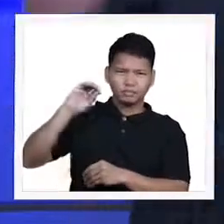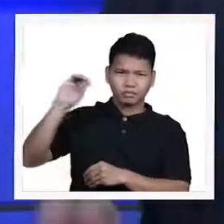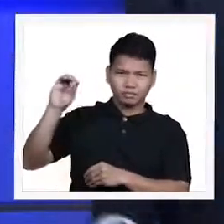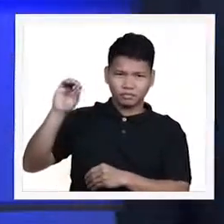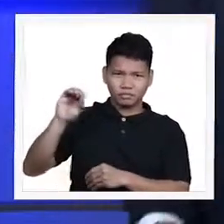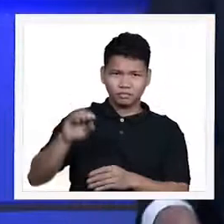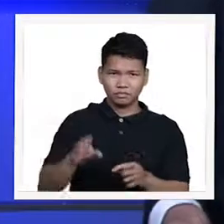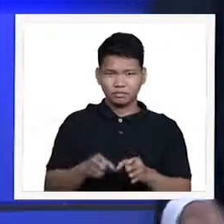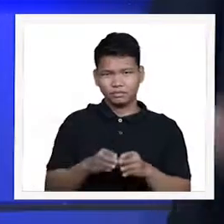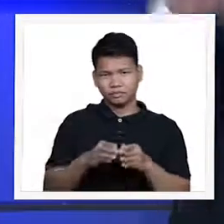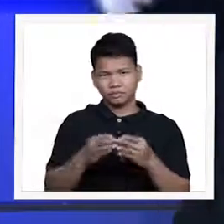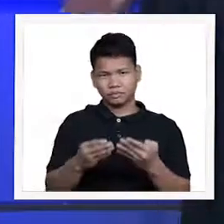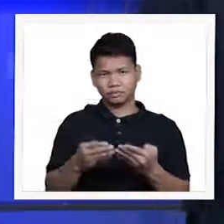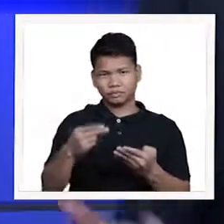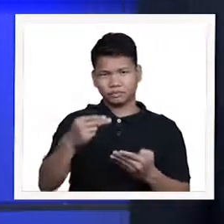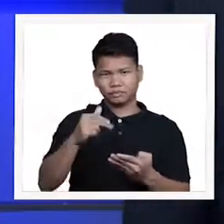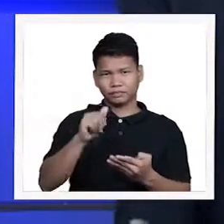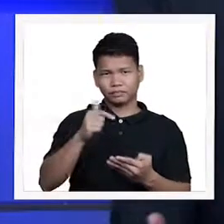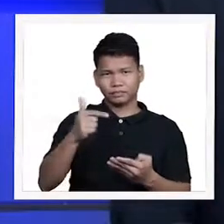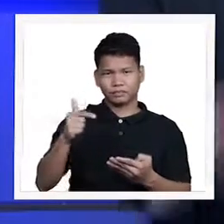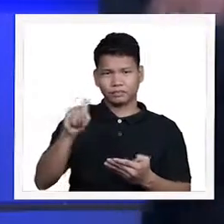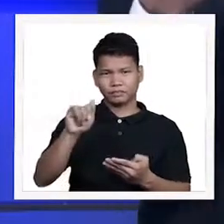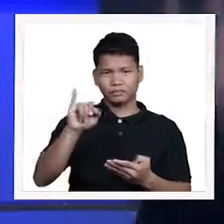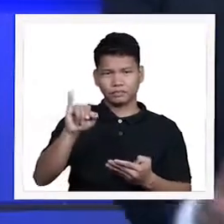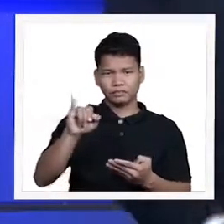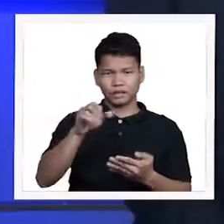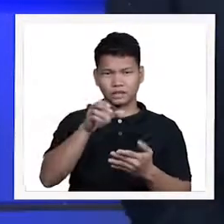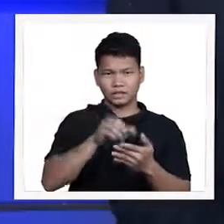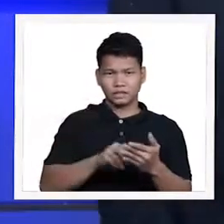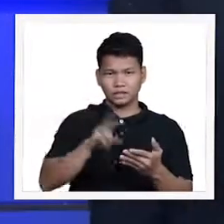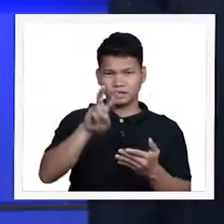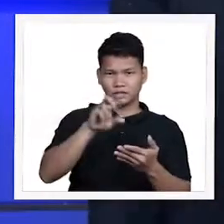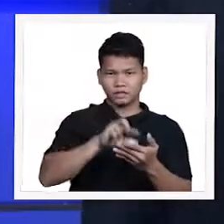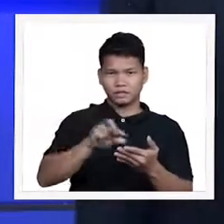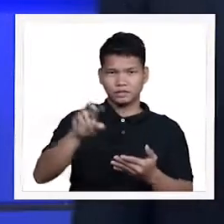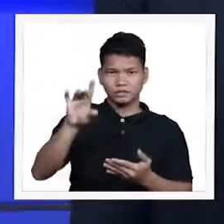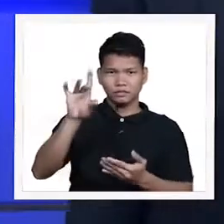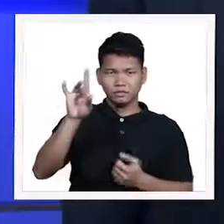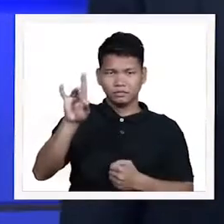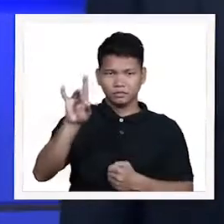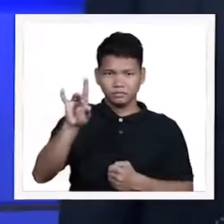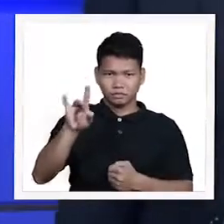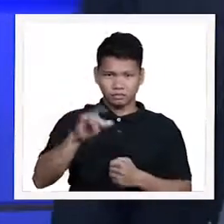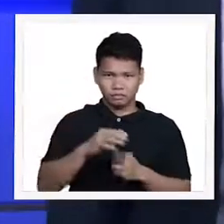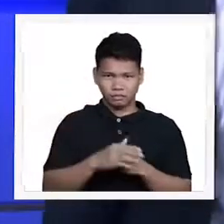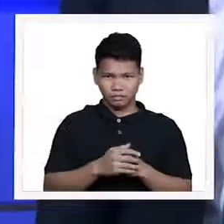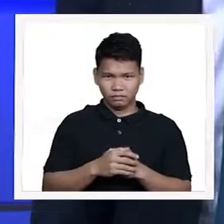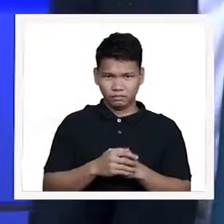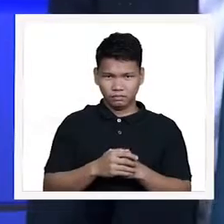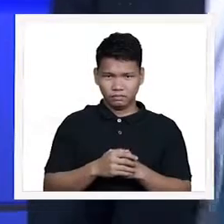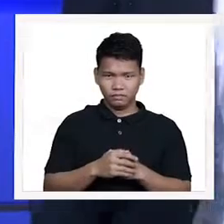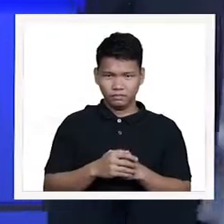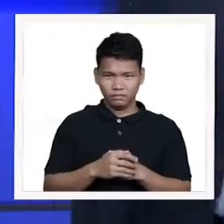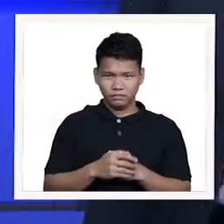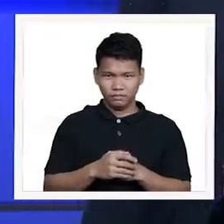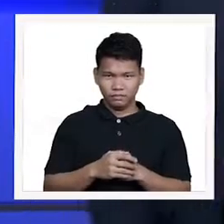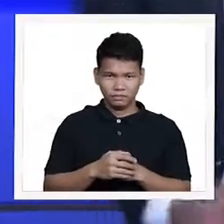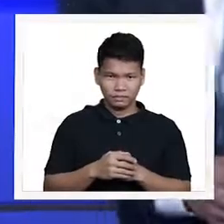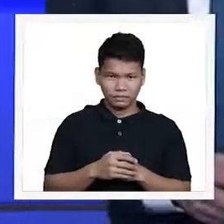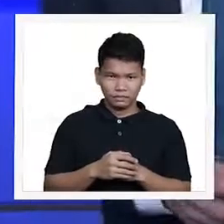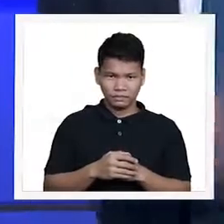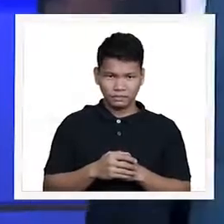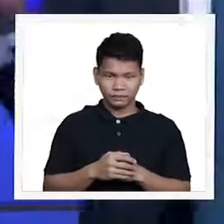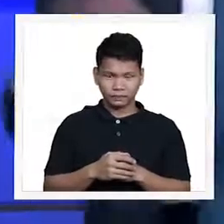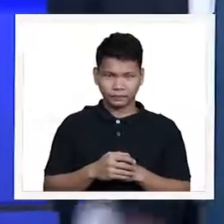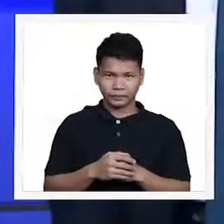Haggai or Hagio chapter 2 talatang 6 ganito po ang sinasabi or talatang